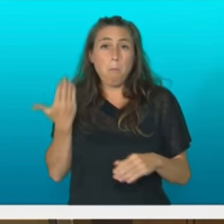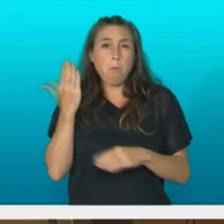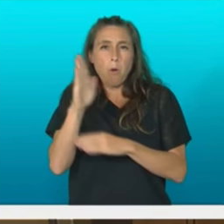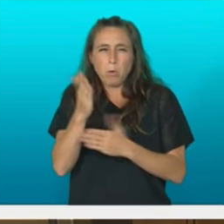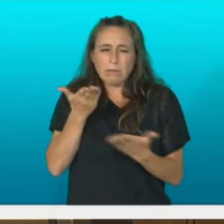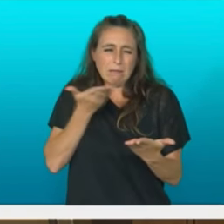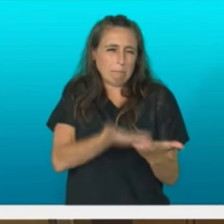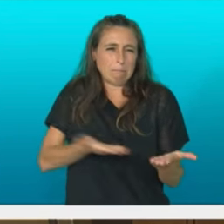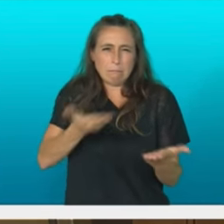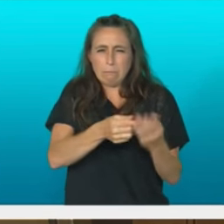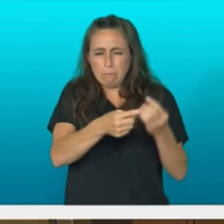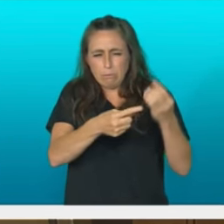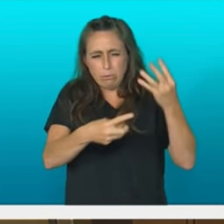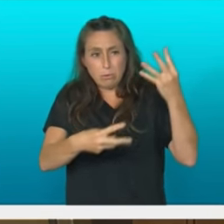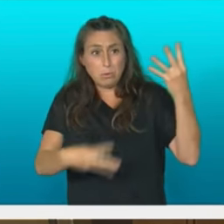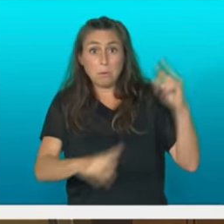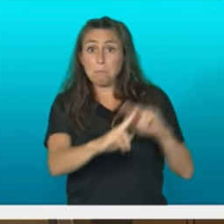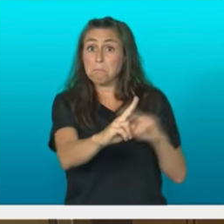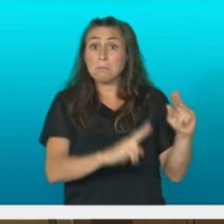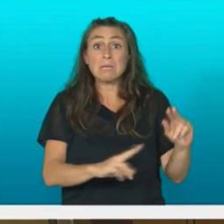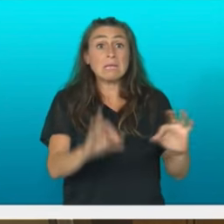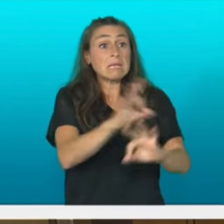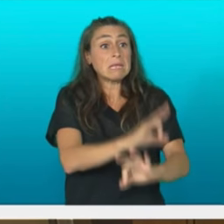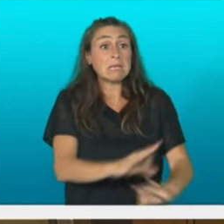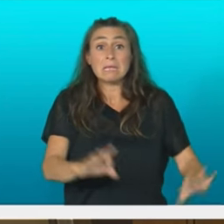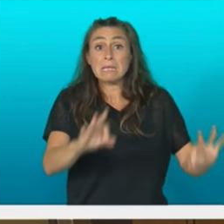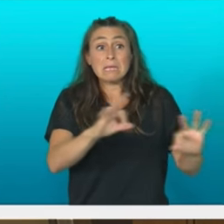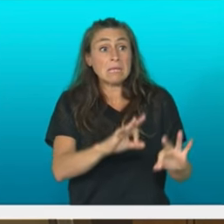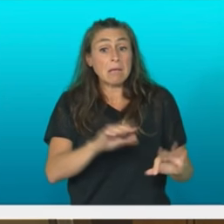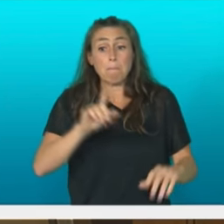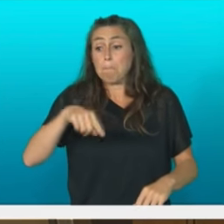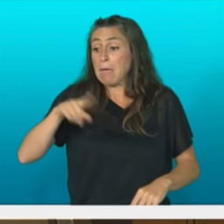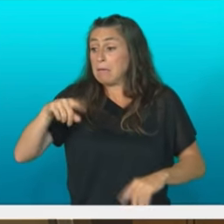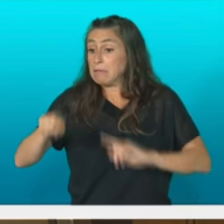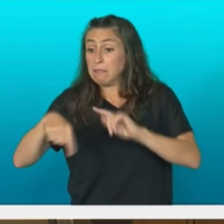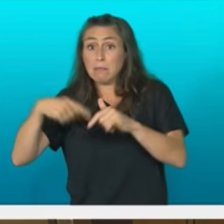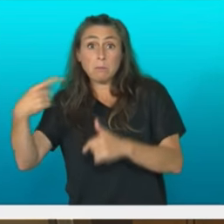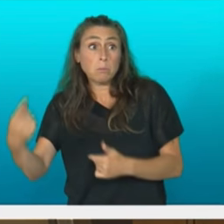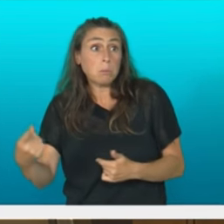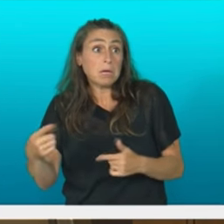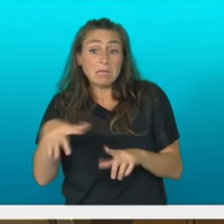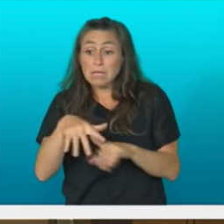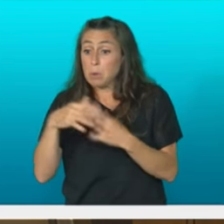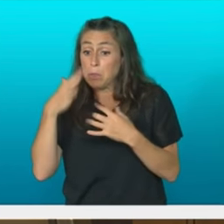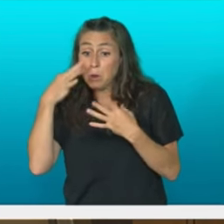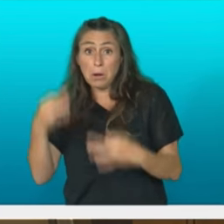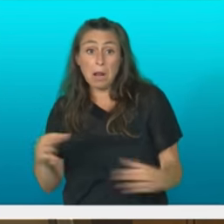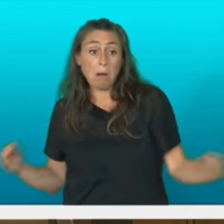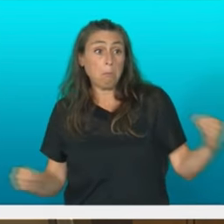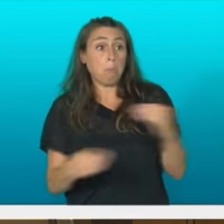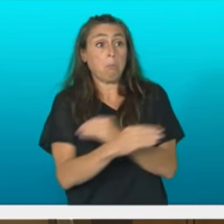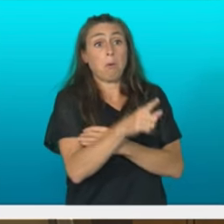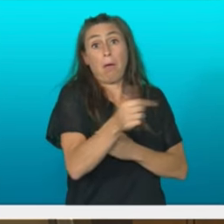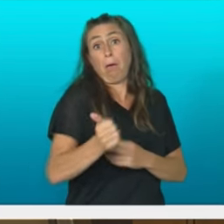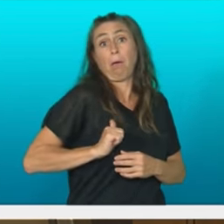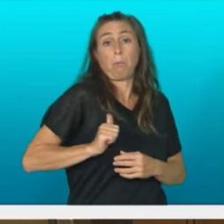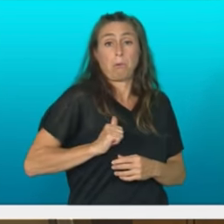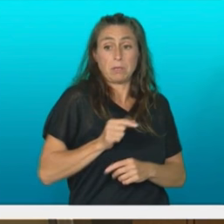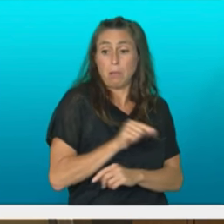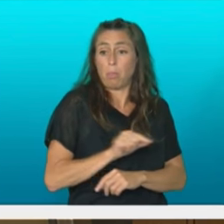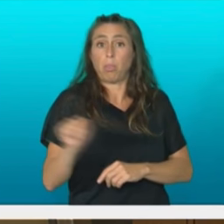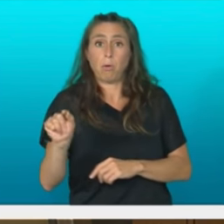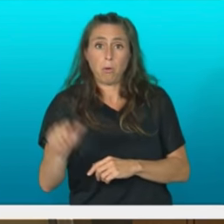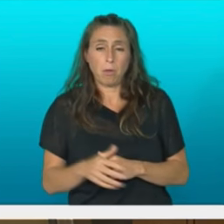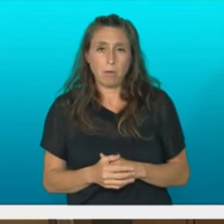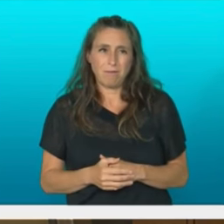etzenituenak egin. Eta gero, beranduago, hilabeteetara lekuzkampo eta kontustuzkampo erabini izan dituzunak. Hautua egin